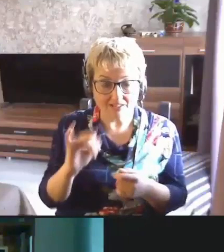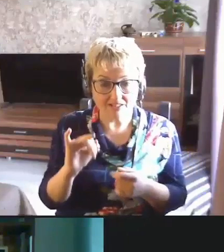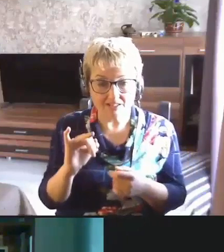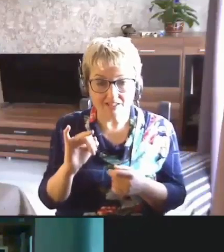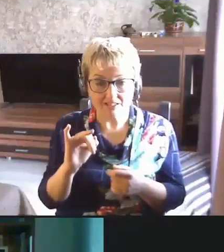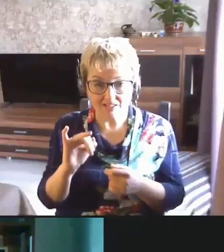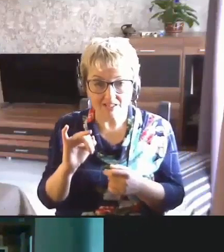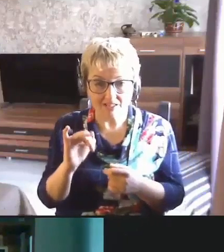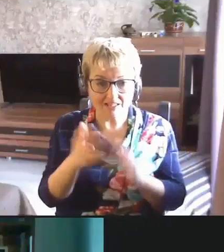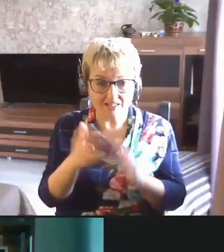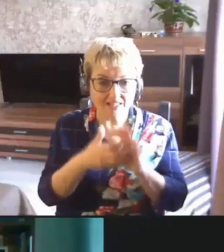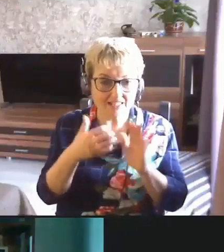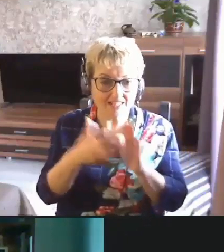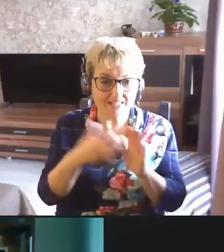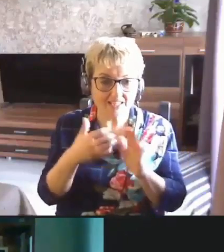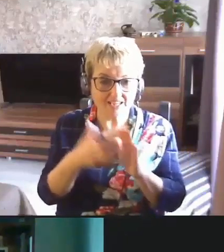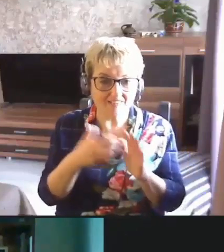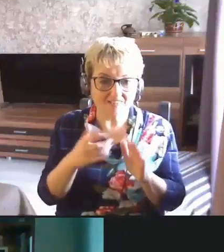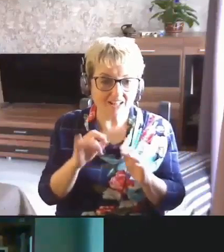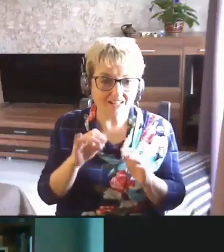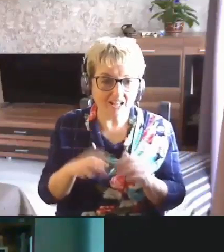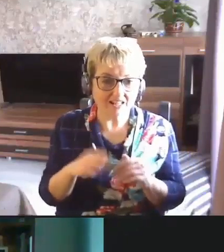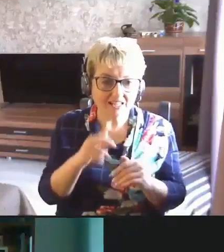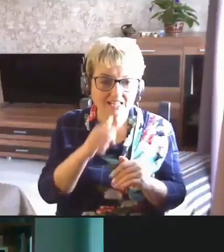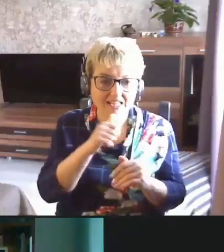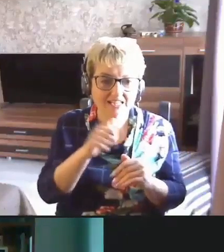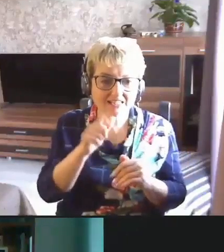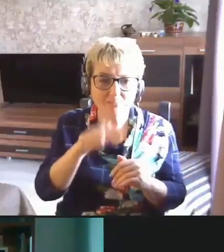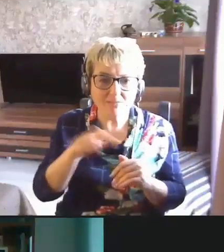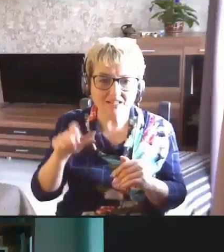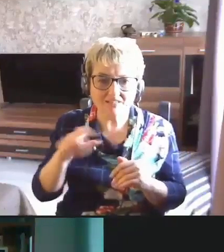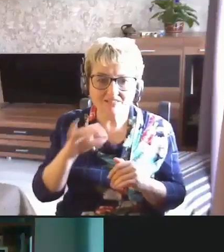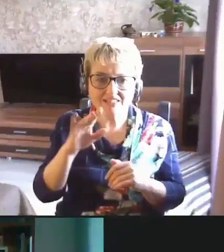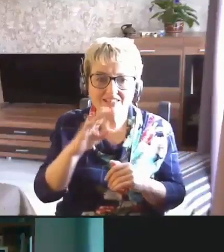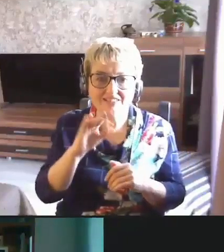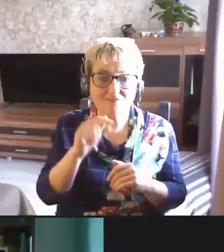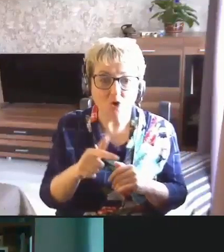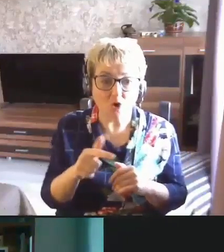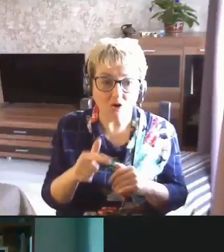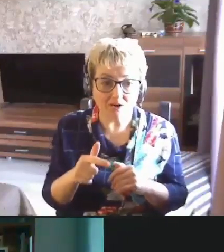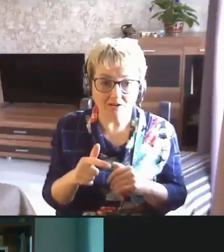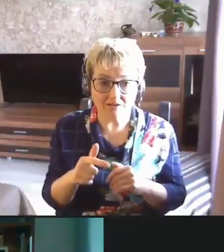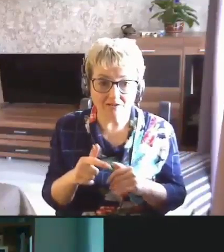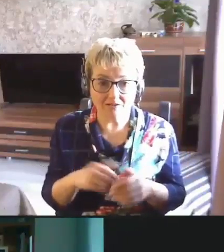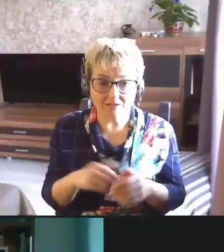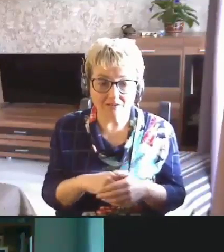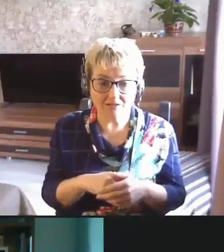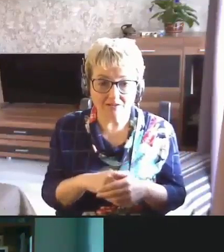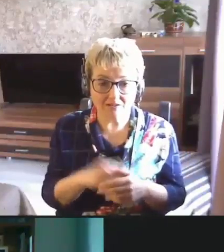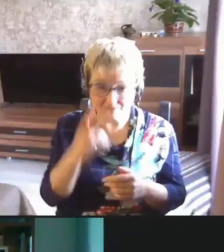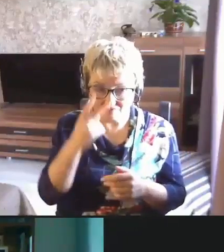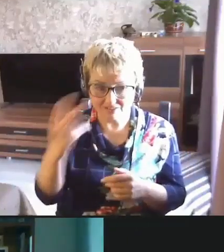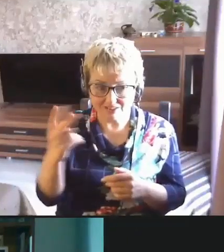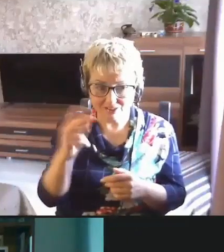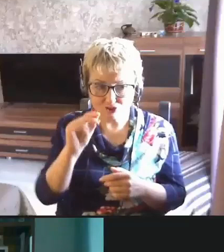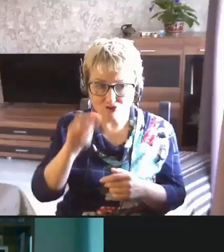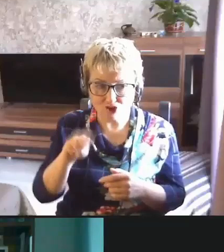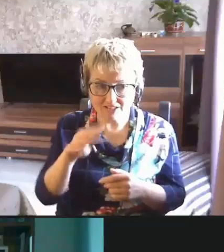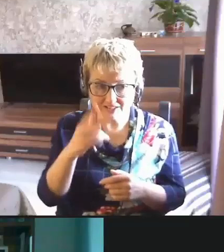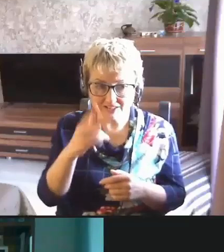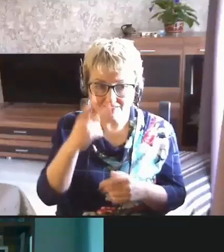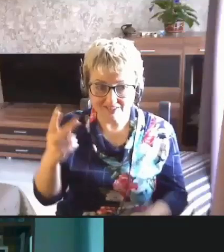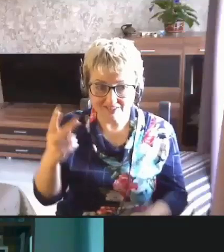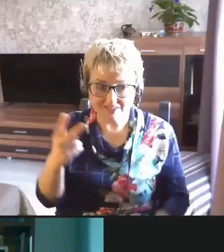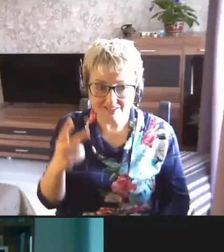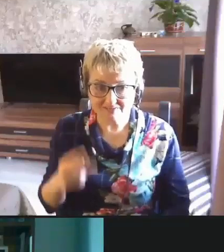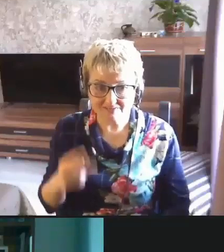не хватает экспертов из ВОГ. Видите чат?